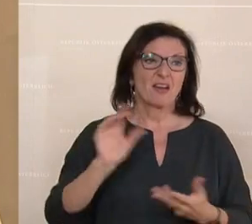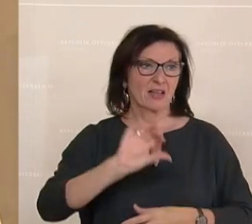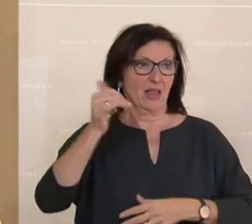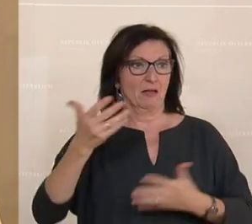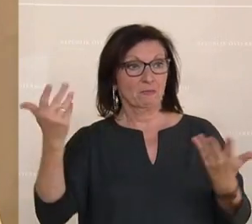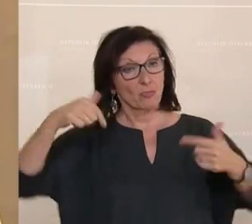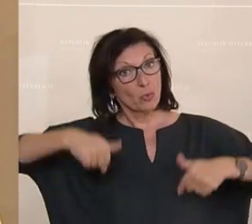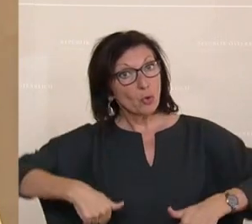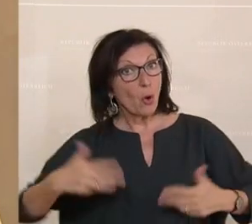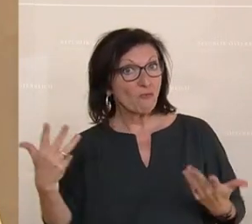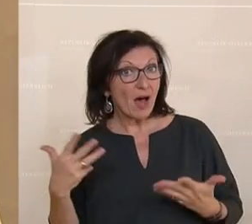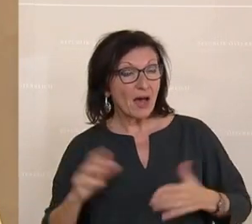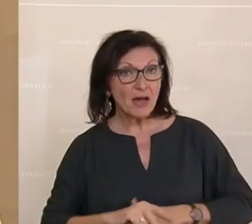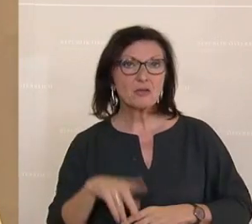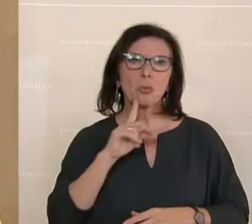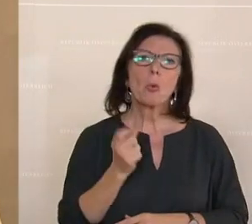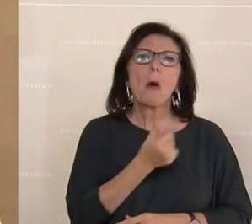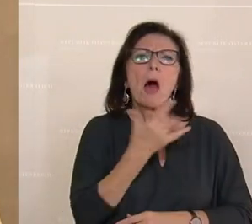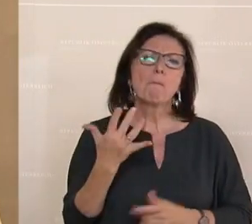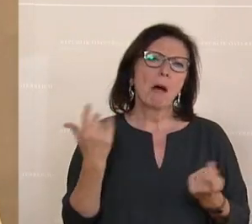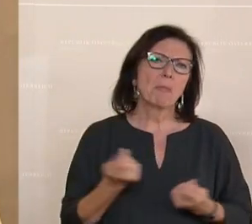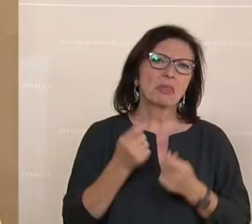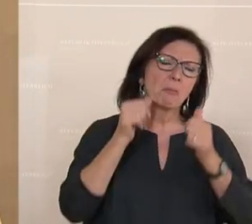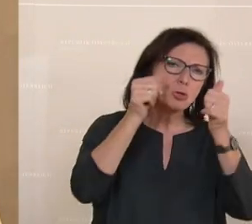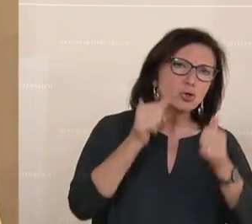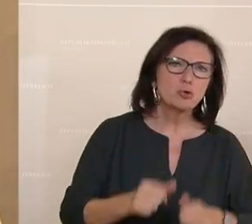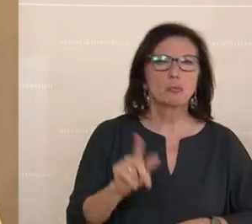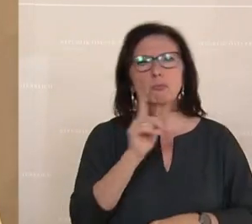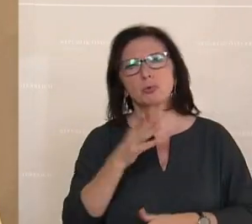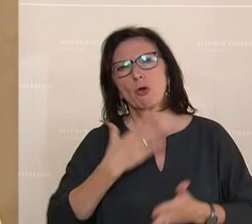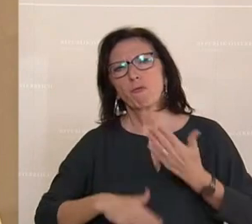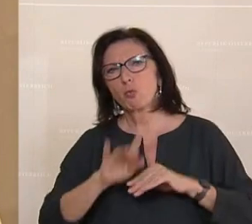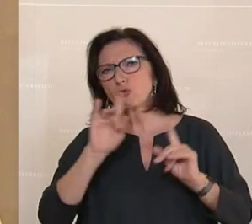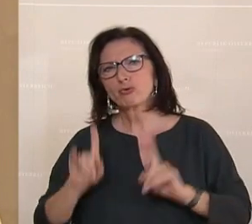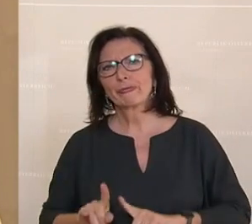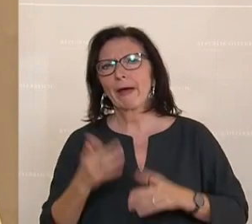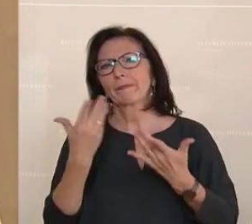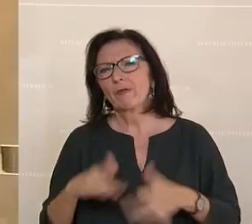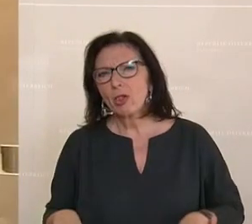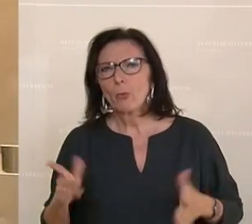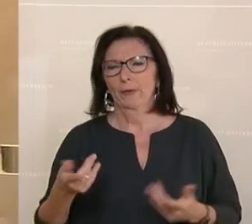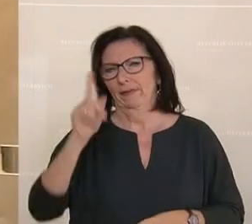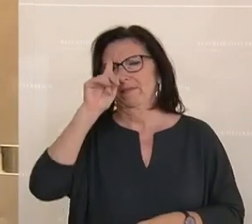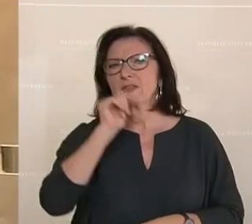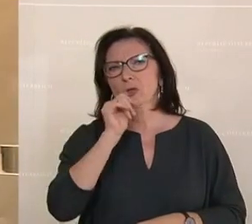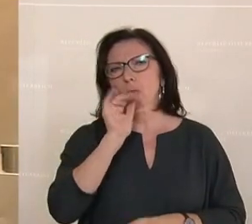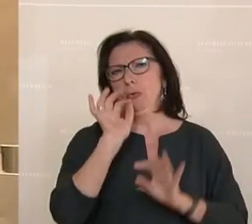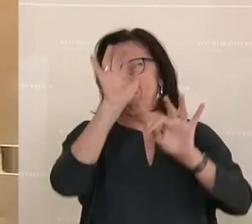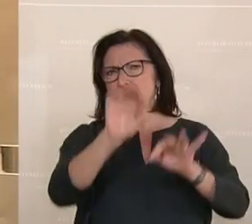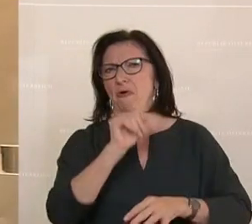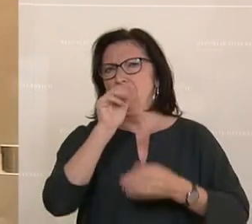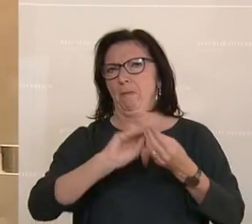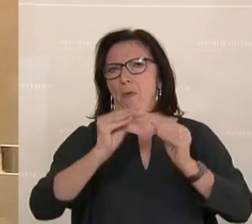bei uns. Es gehen ja nur ein paar Betriebe, Insolvenzen, da und dort ein bisschen Wohlstandsverlust. Wir wissen, dass die Grünen damit kein Problem haben.